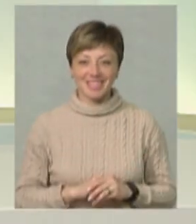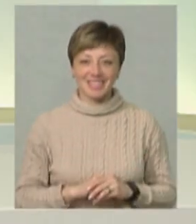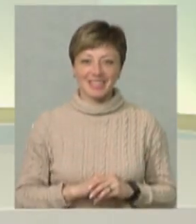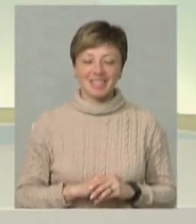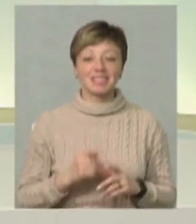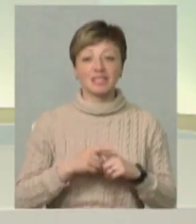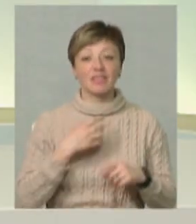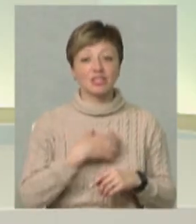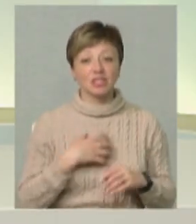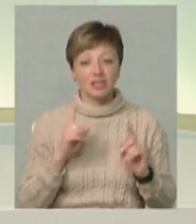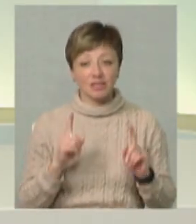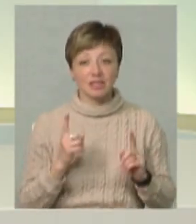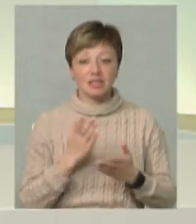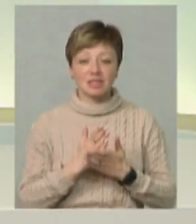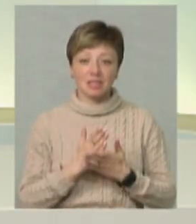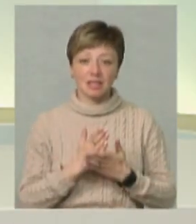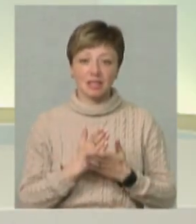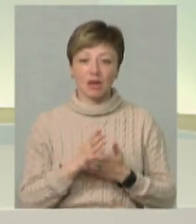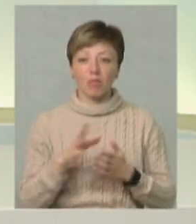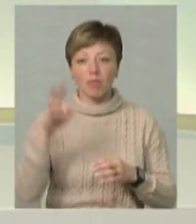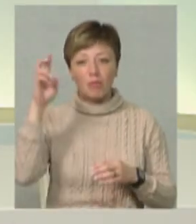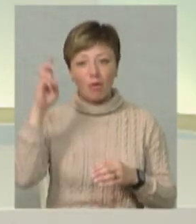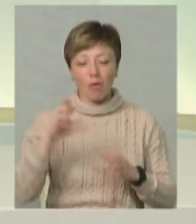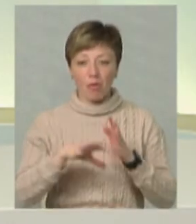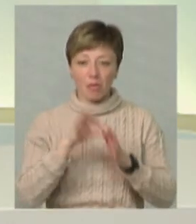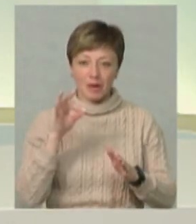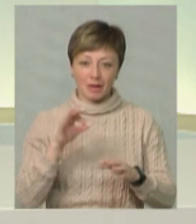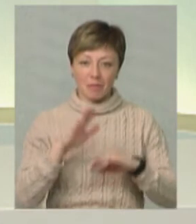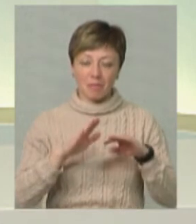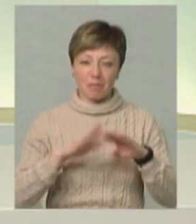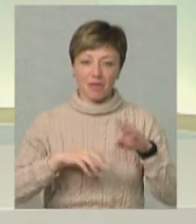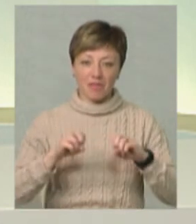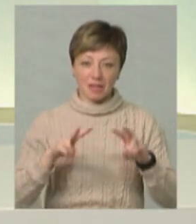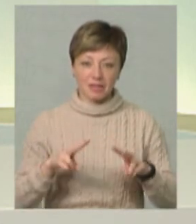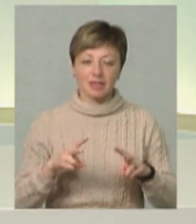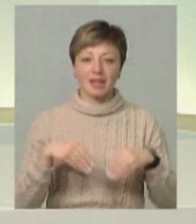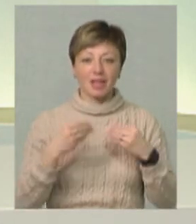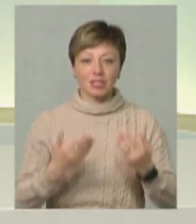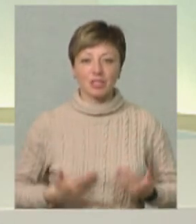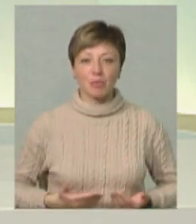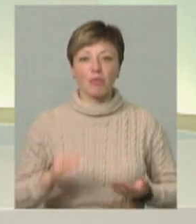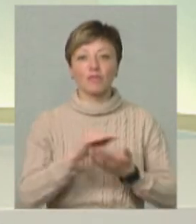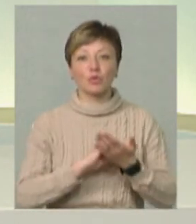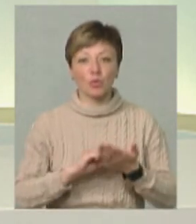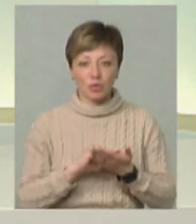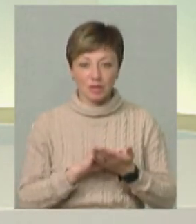А це важливо, це є Богом обрана професія, тому ти даєш життя. Я вже сьогодні говорив, але ще раз повторююся.